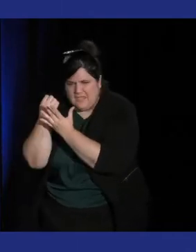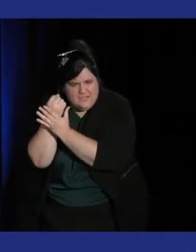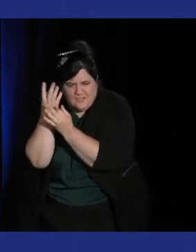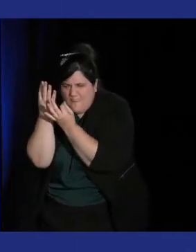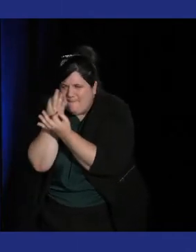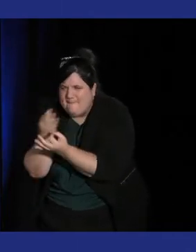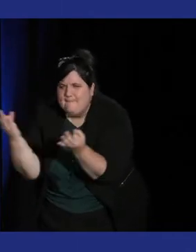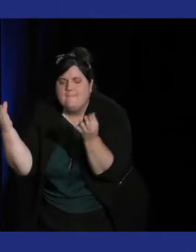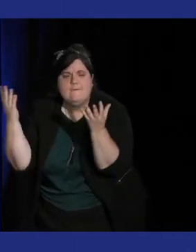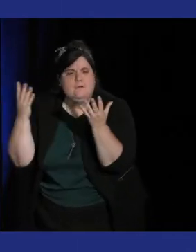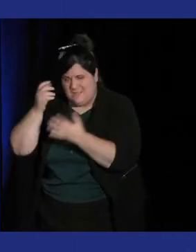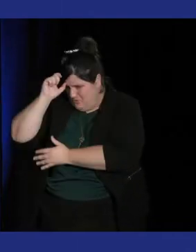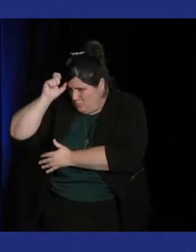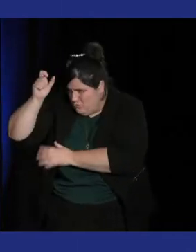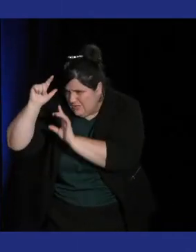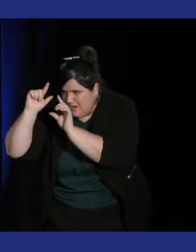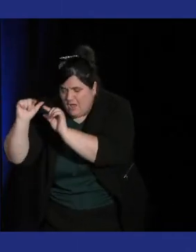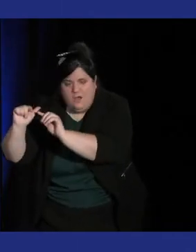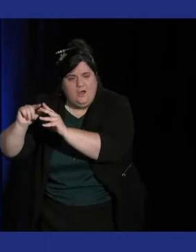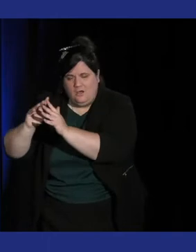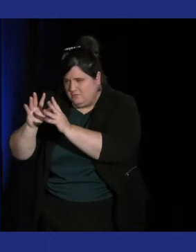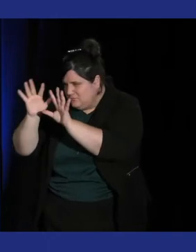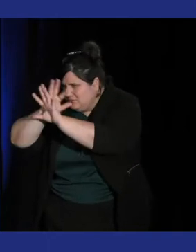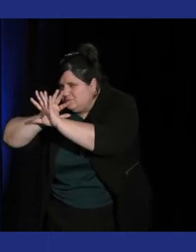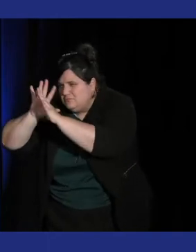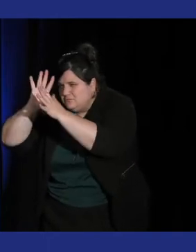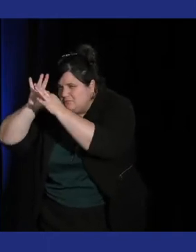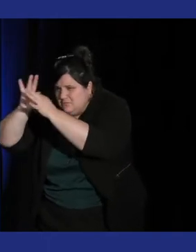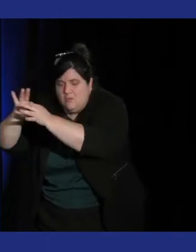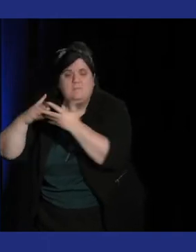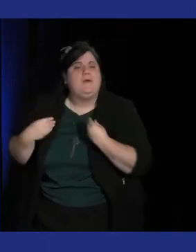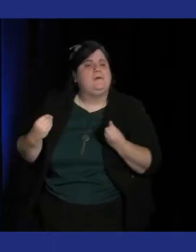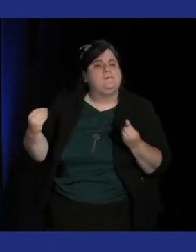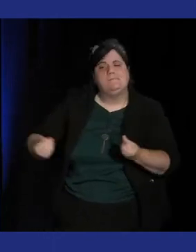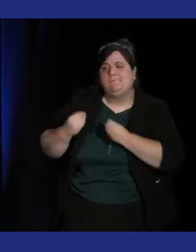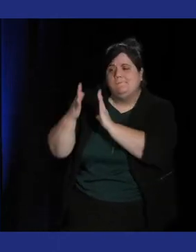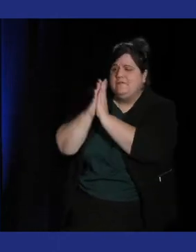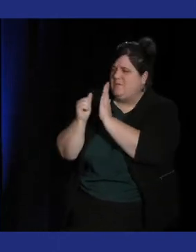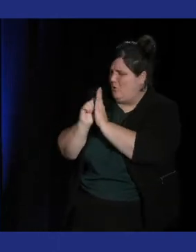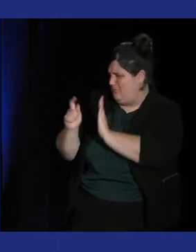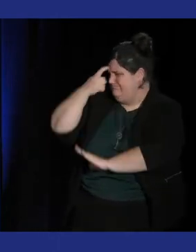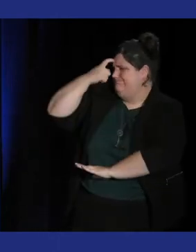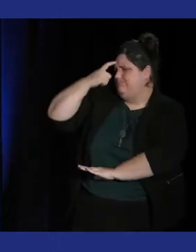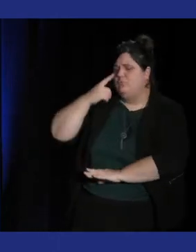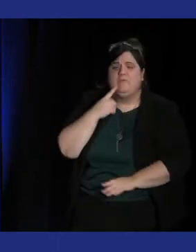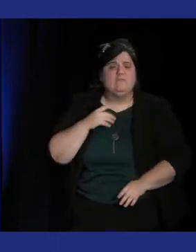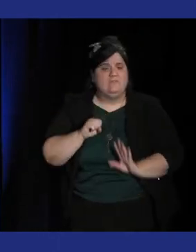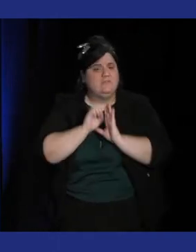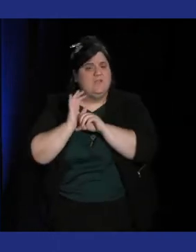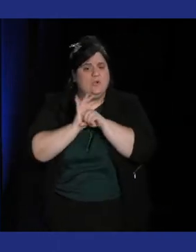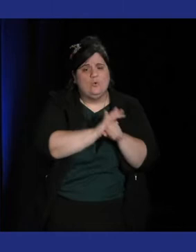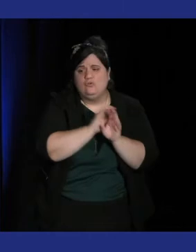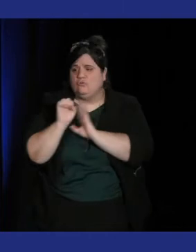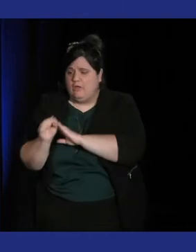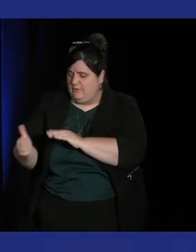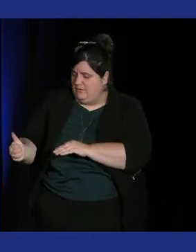il y une logique on ne se souvient pas du symbole de la merceuse Zelda juste parce que ça fait gauche au droite gauche au